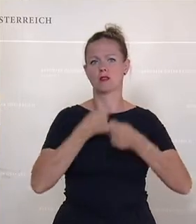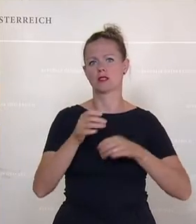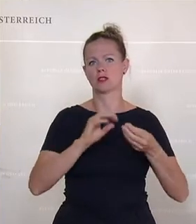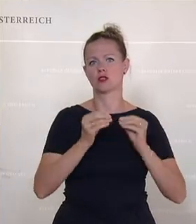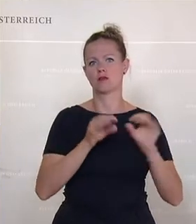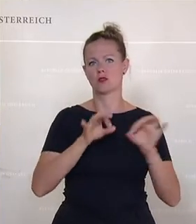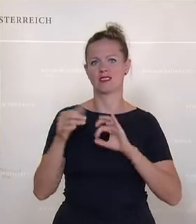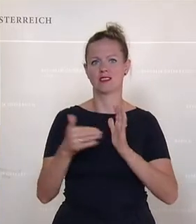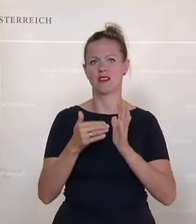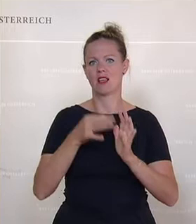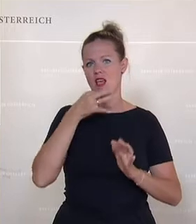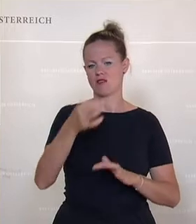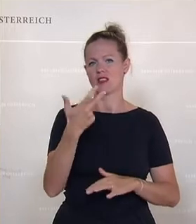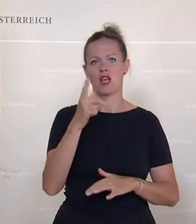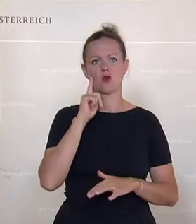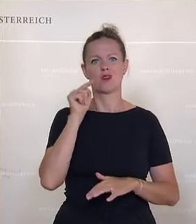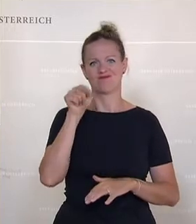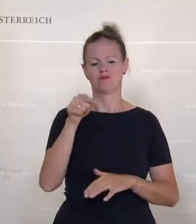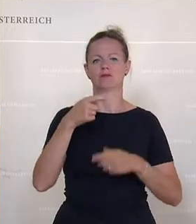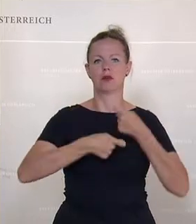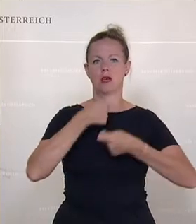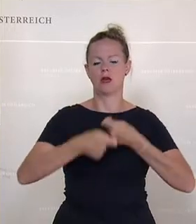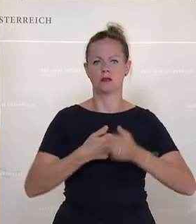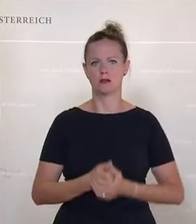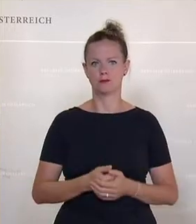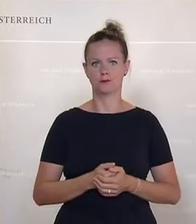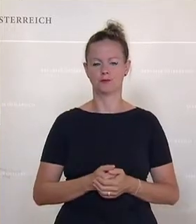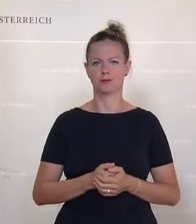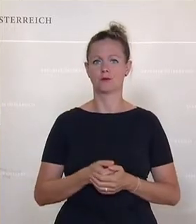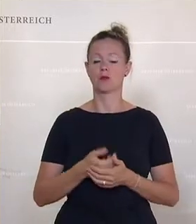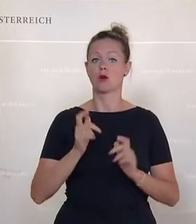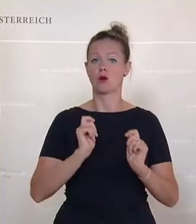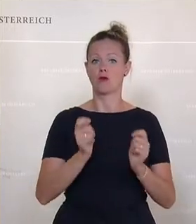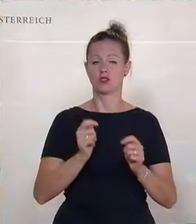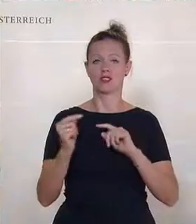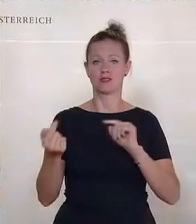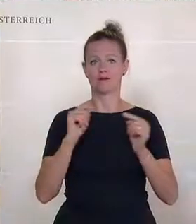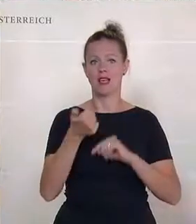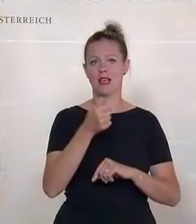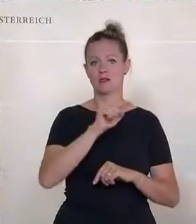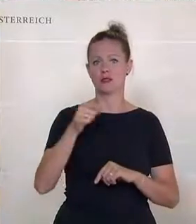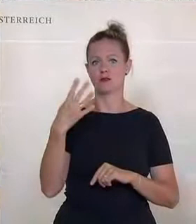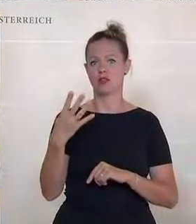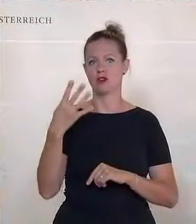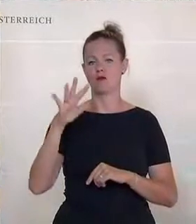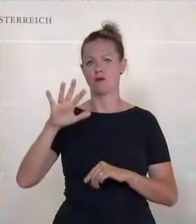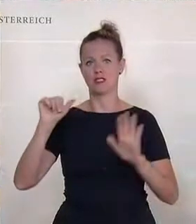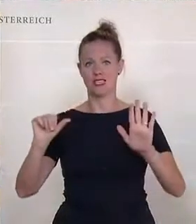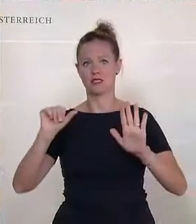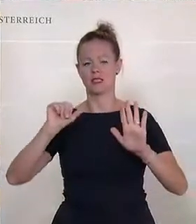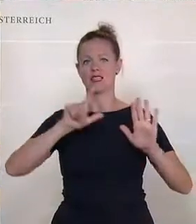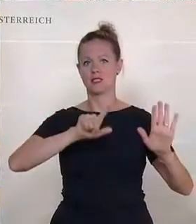wird die dringliche Anfrage um 15 Uhr behandelt werden. Also dringliche Anfrage an Innenminister Karl Nehammer